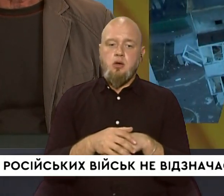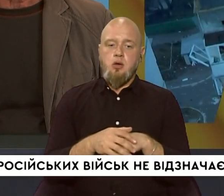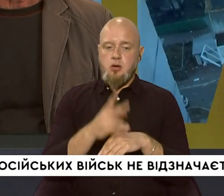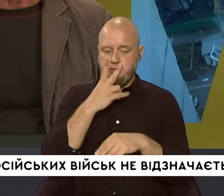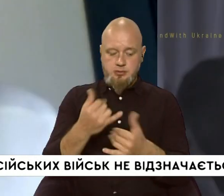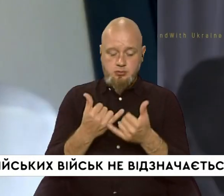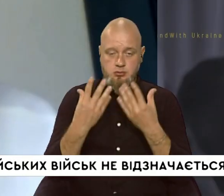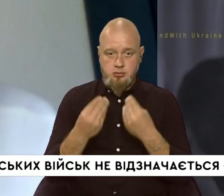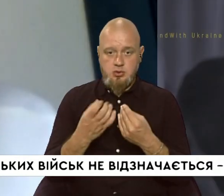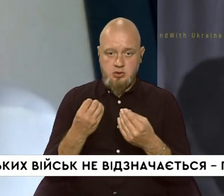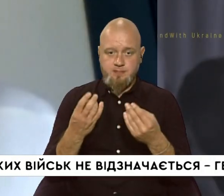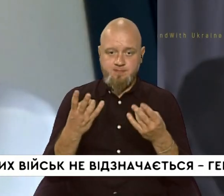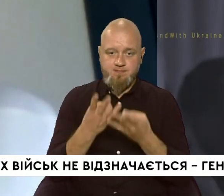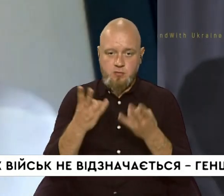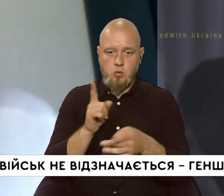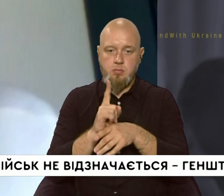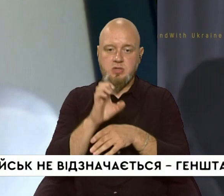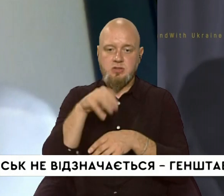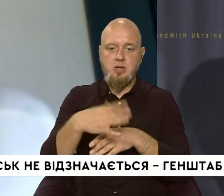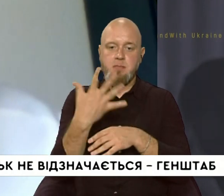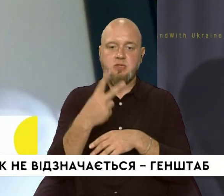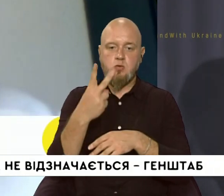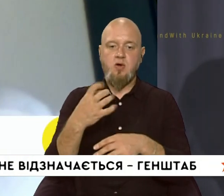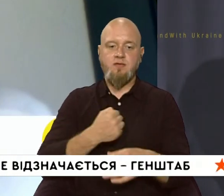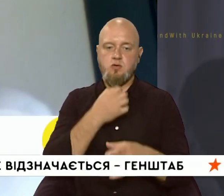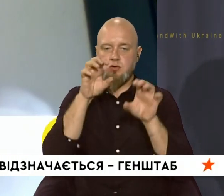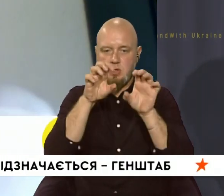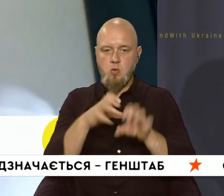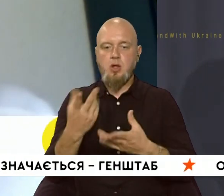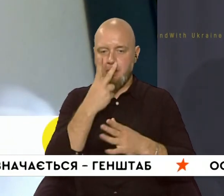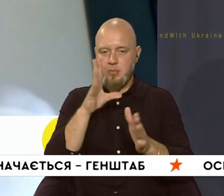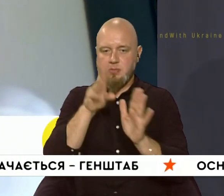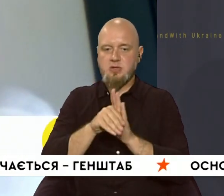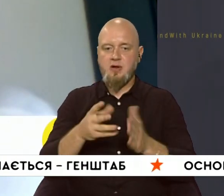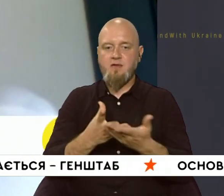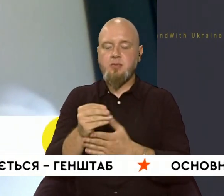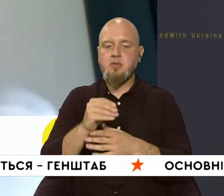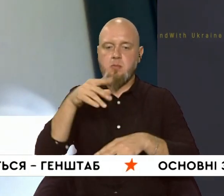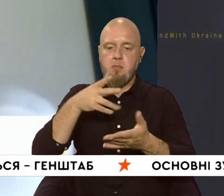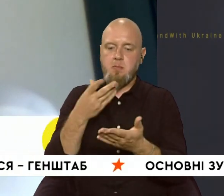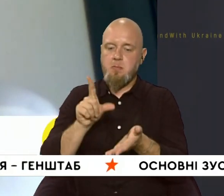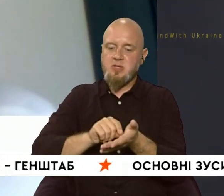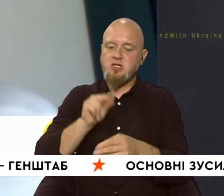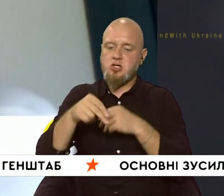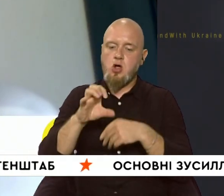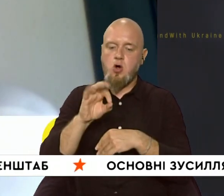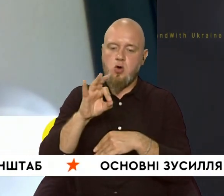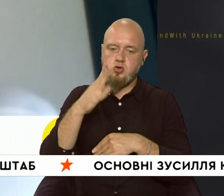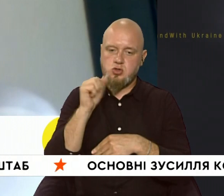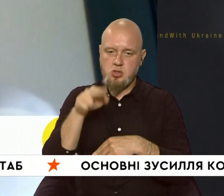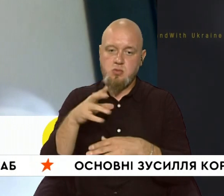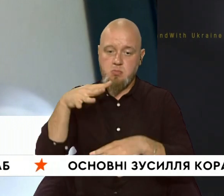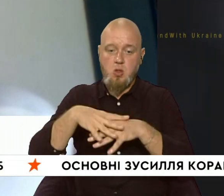На сьогоднішній день ще діє норма статті 52 військового закону, яка передбачає випадку пенсій через Ощадний банк. І вже як буде